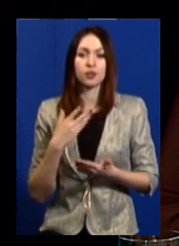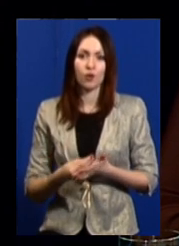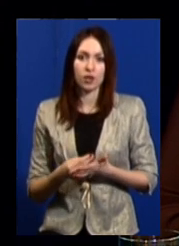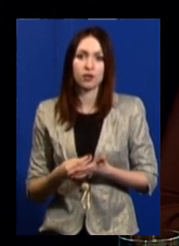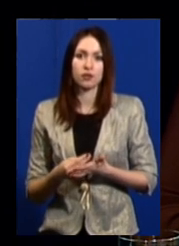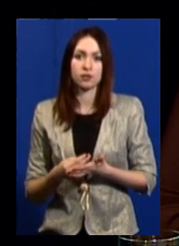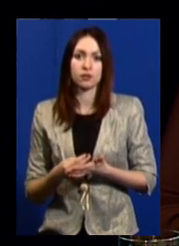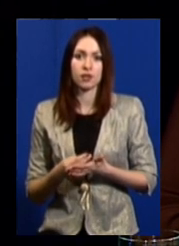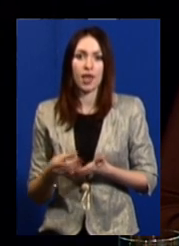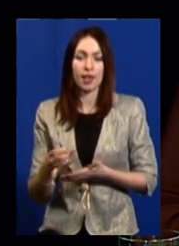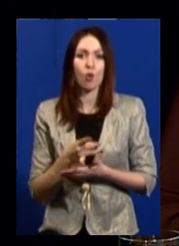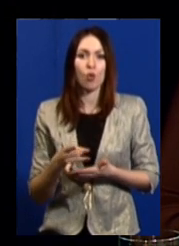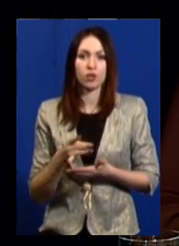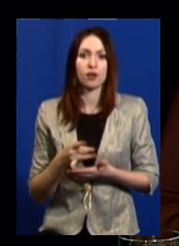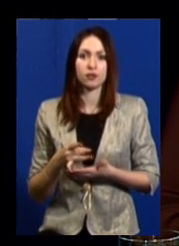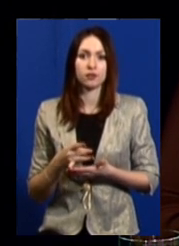регіонах.